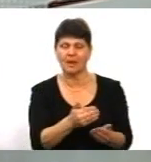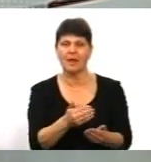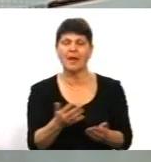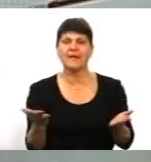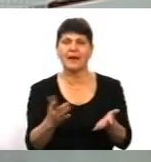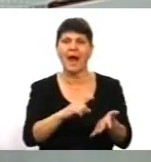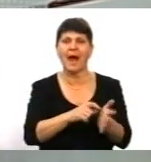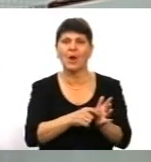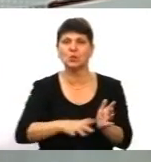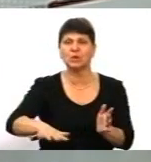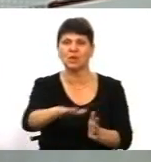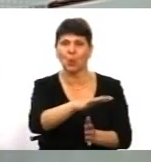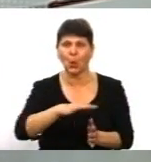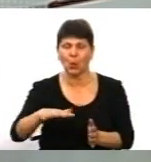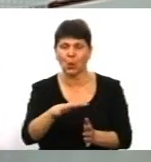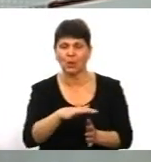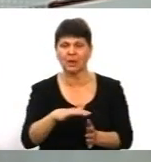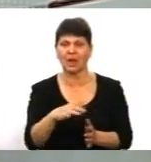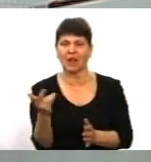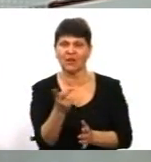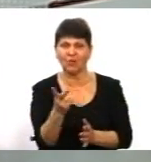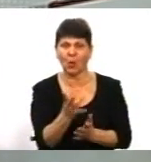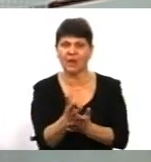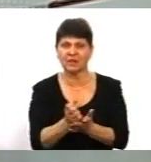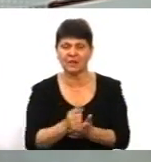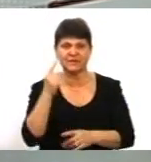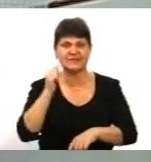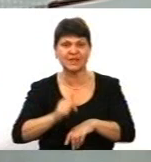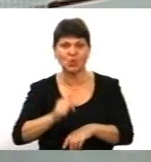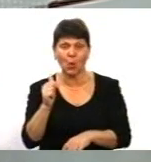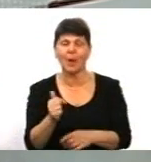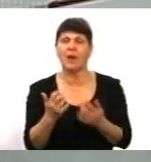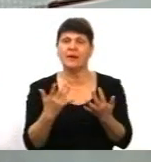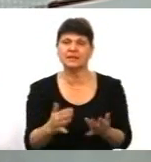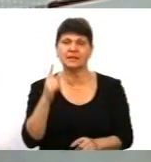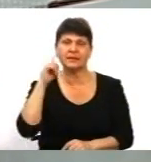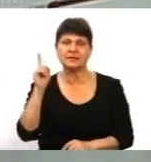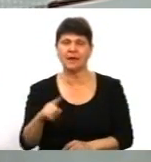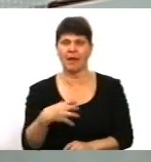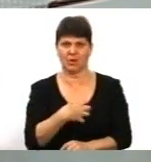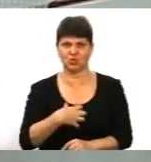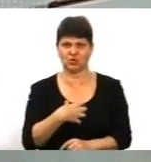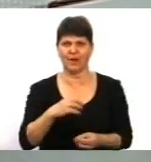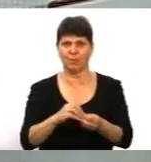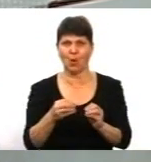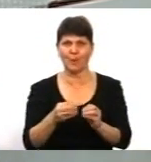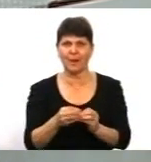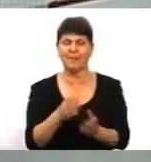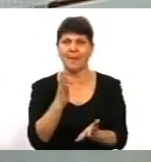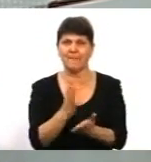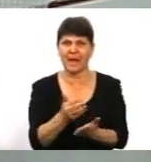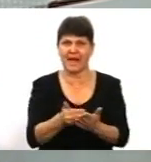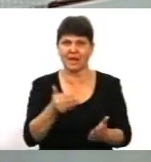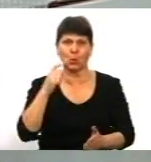свідома і наскільки вона знає ключові проблеми, які стоять перед Україною – економічні,